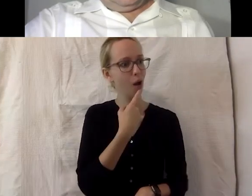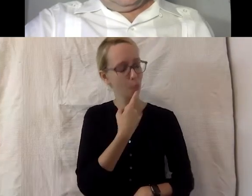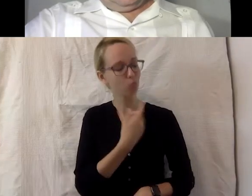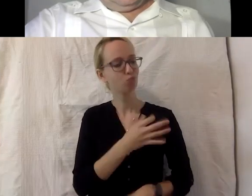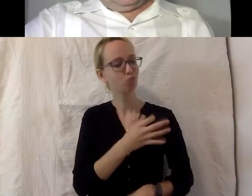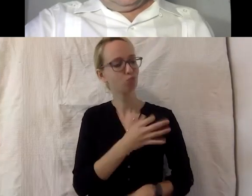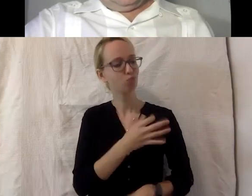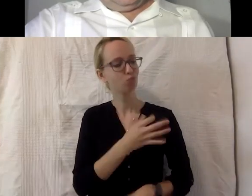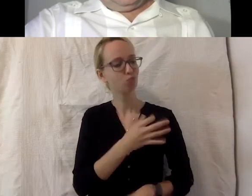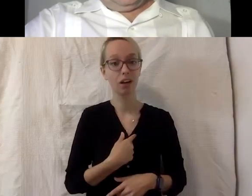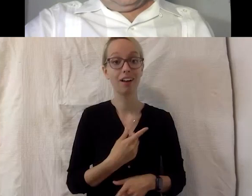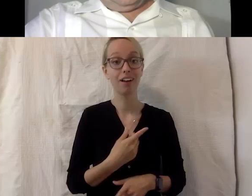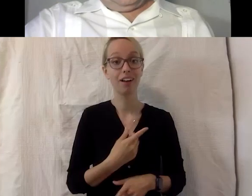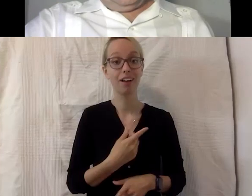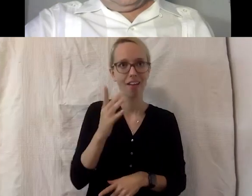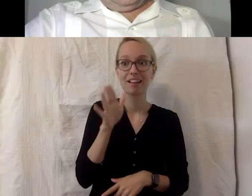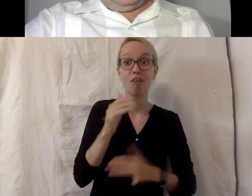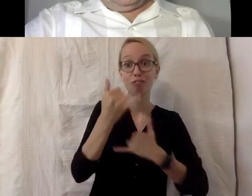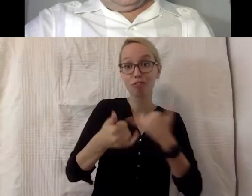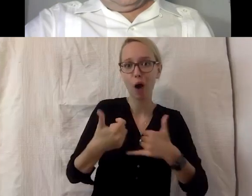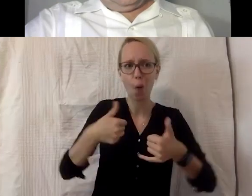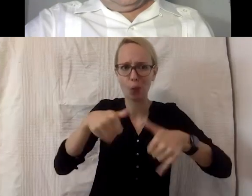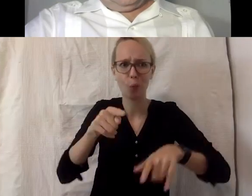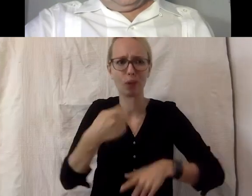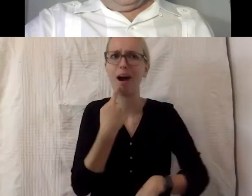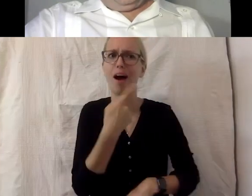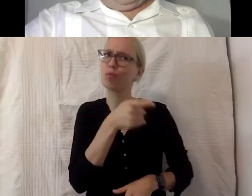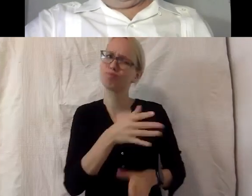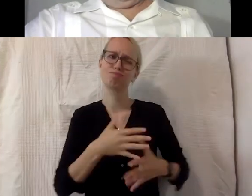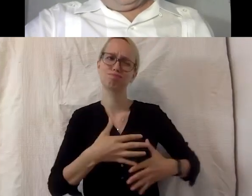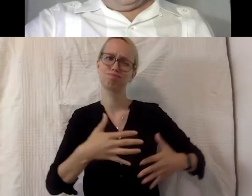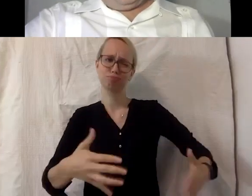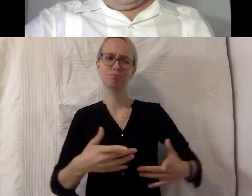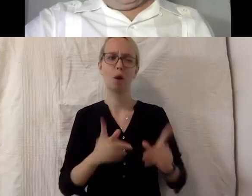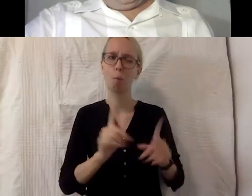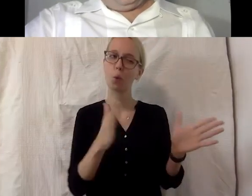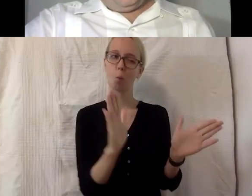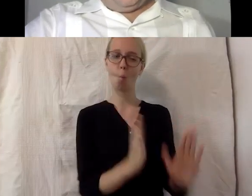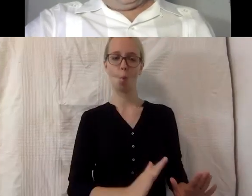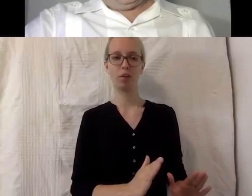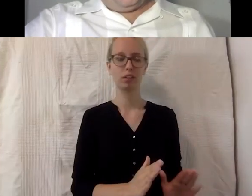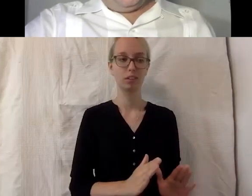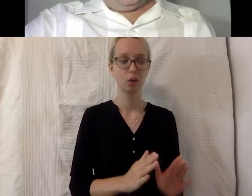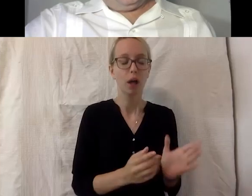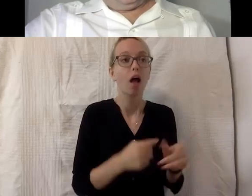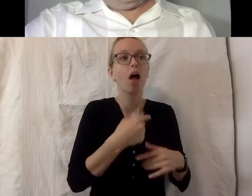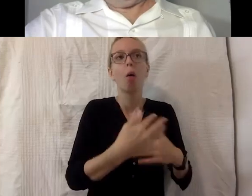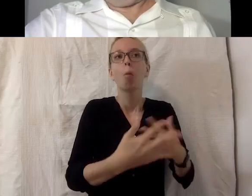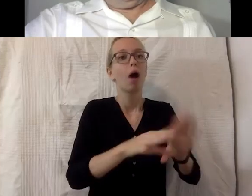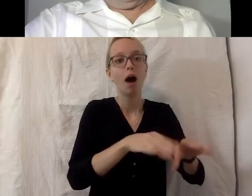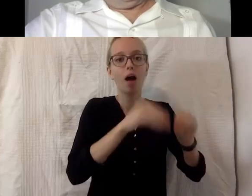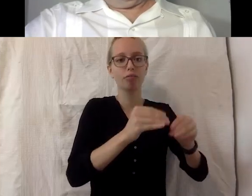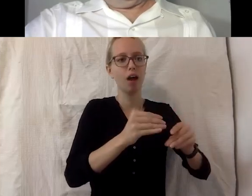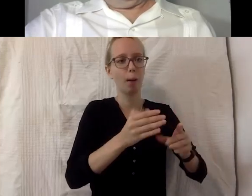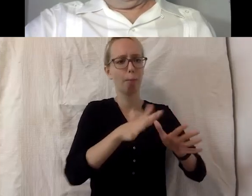Druck gekriegt hat von seiner Frau. Er ist halt zu dick. Und dann ist er in einem Park, hat er angefangen zu laufen und ist nach